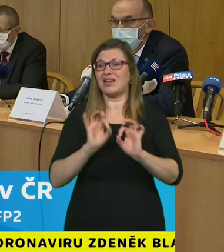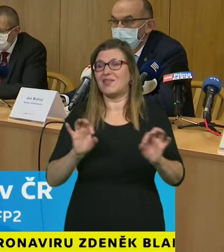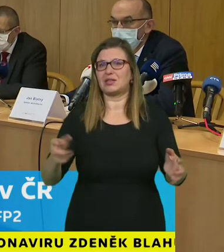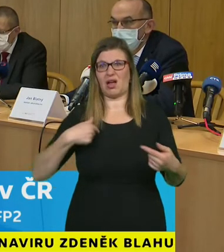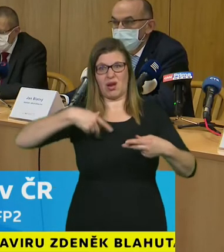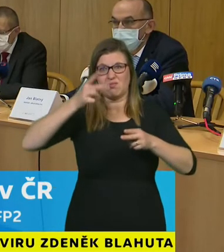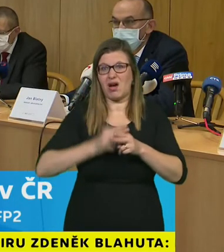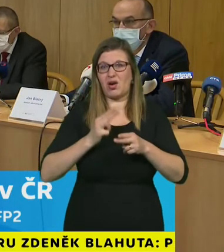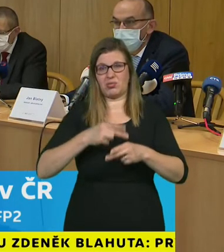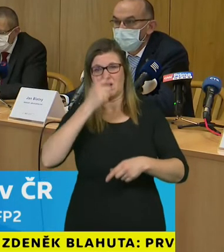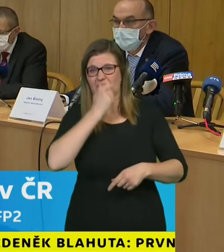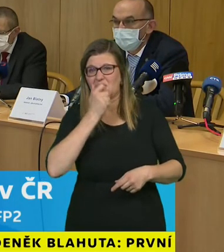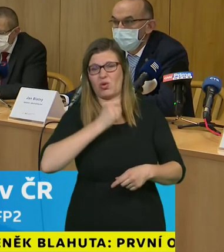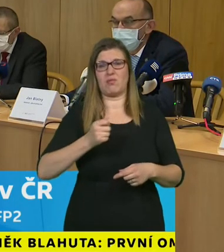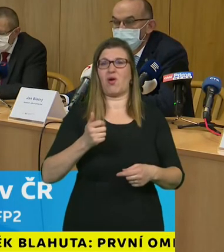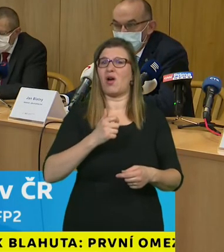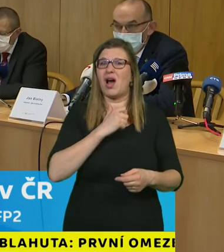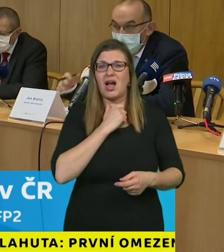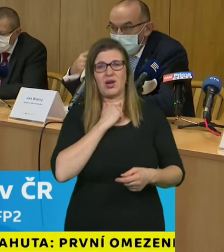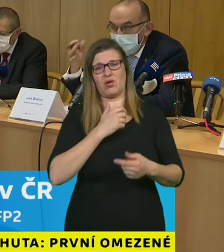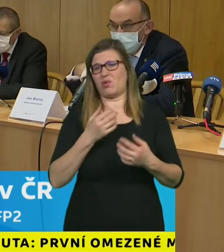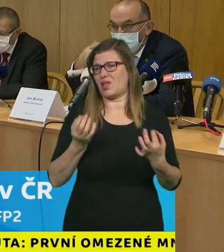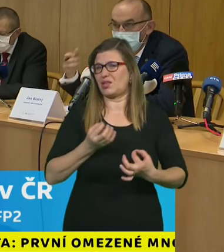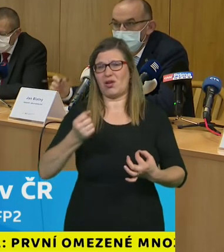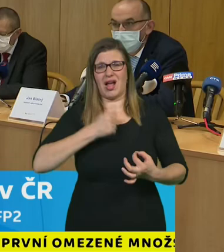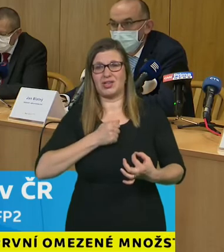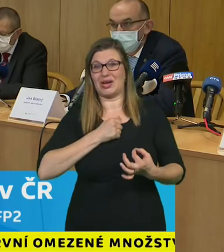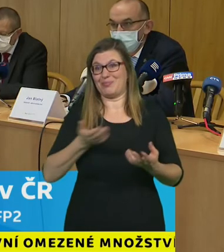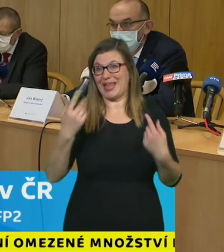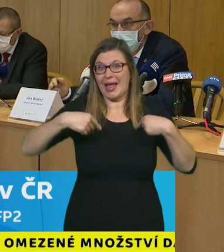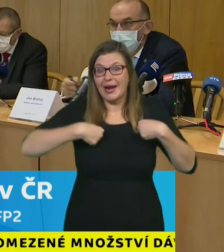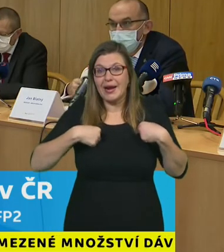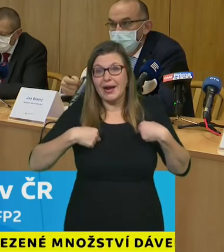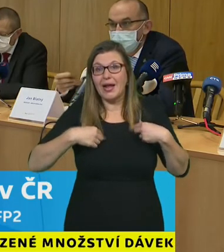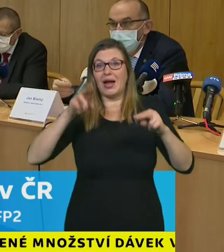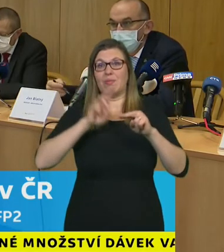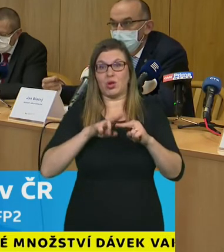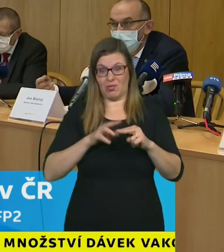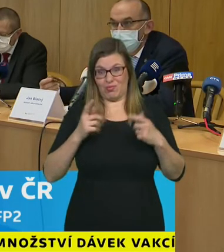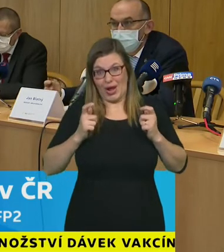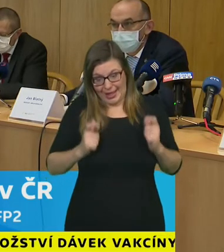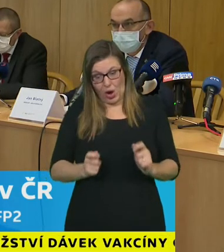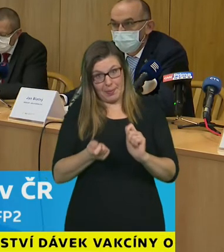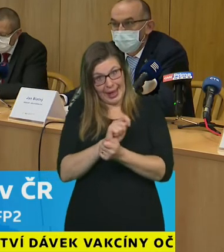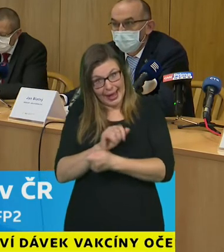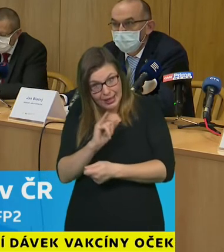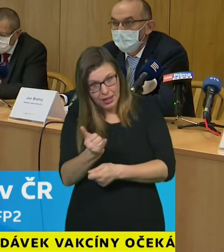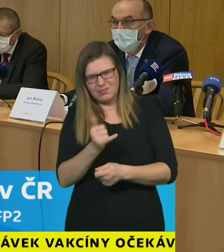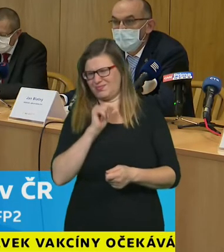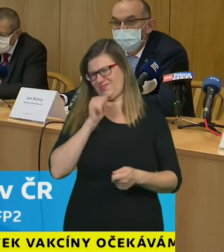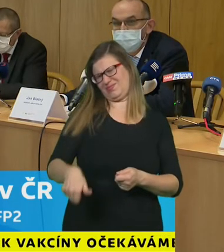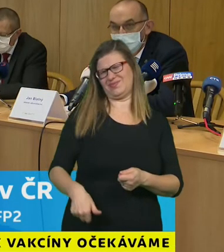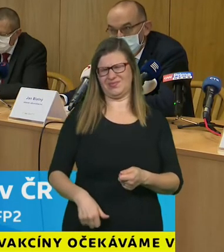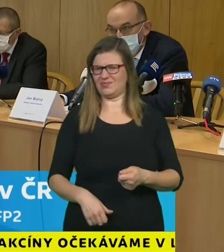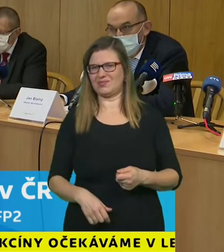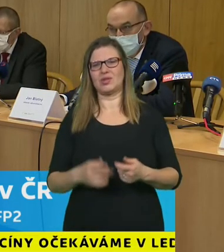mikroorganismem se tento virus jiný třeba chřipky nebo něčeho jiného dokonce replikuje množí v našich buňkách a ani